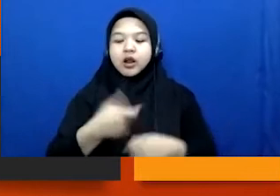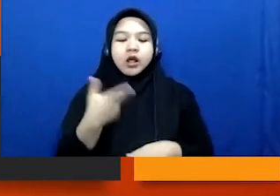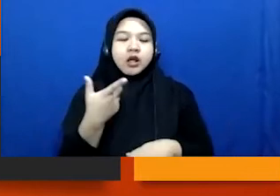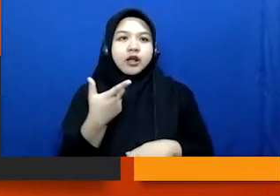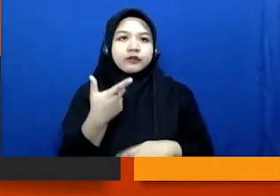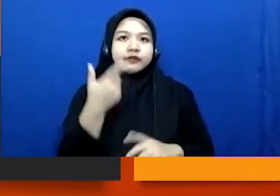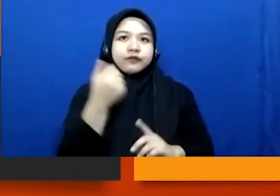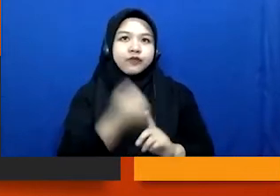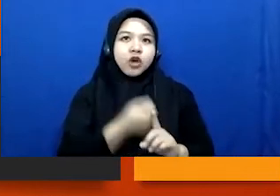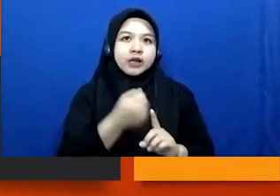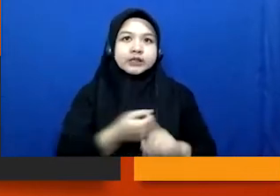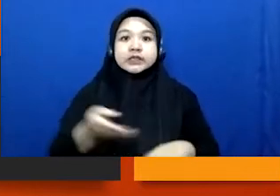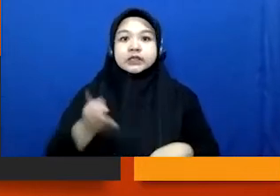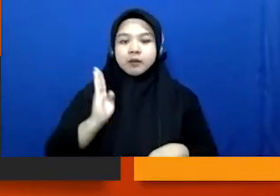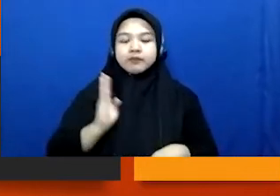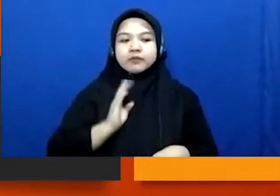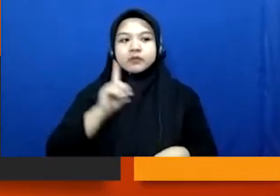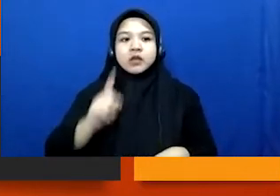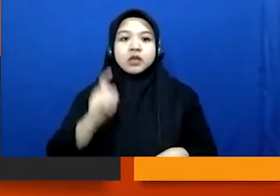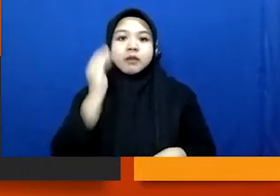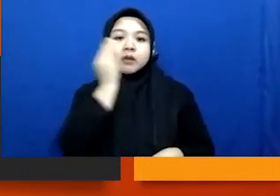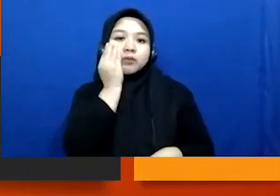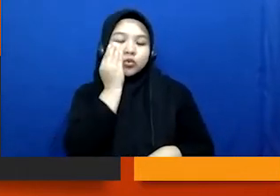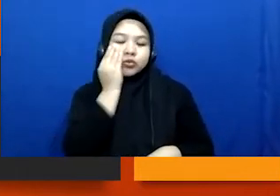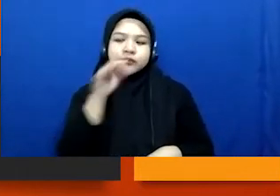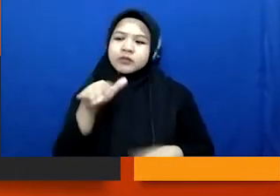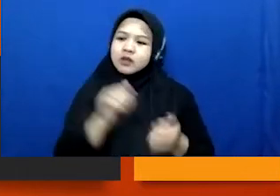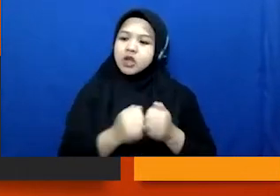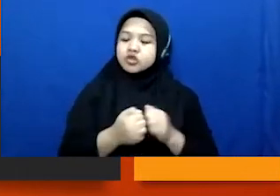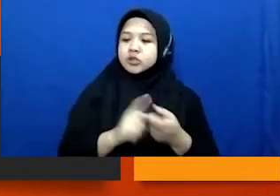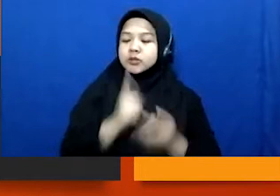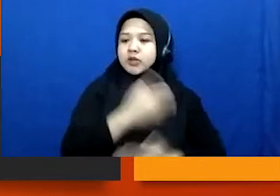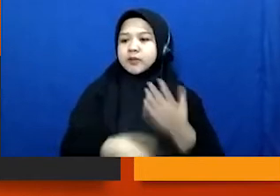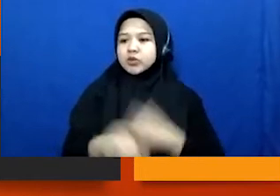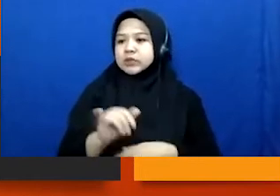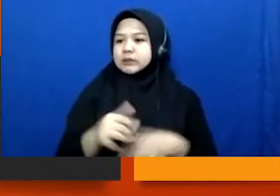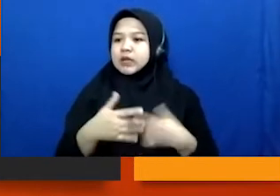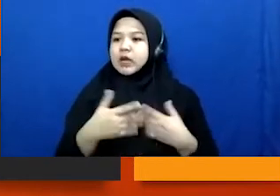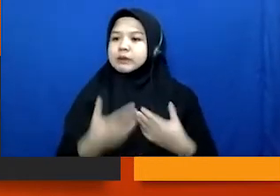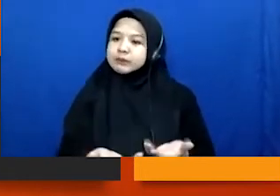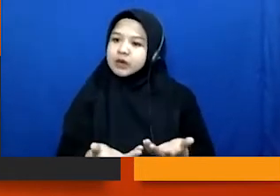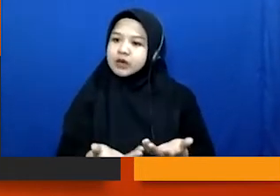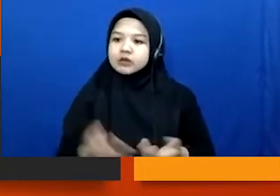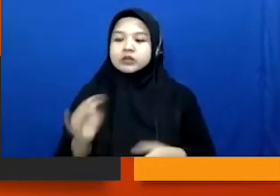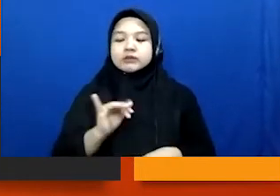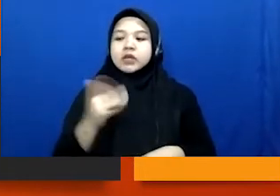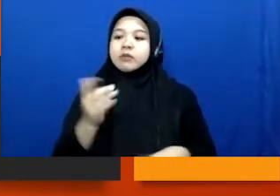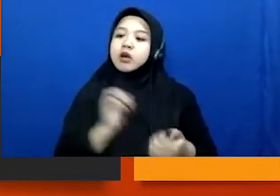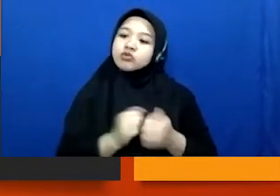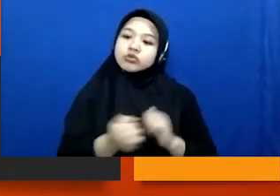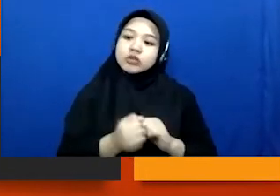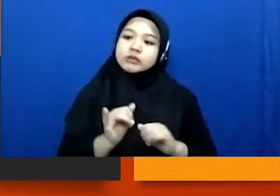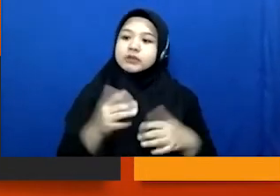Mbak Ipung Mbak Ipung ini kasusnya teman-teman di fable ini kayak apa aja sih gitu kan kayak gimana sih kasusnya